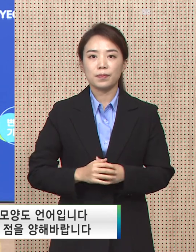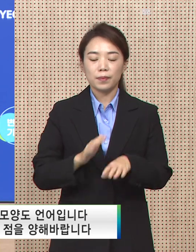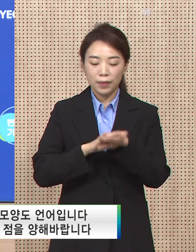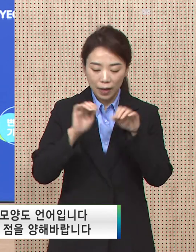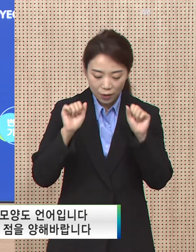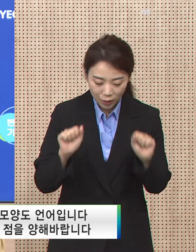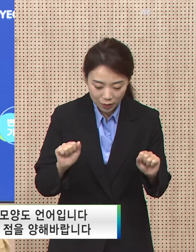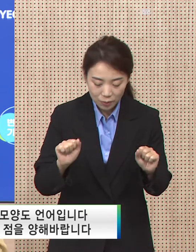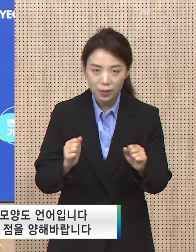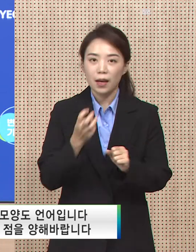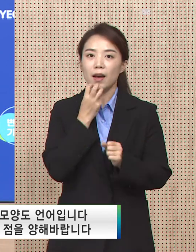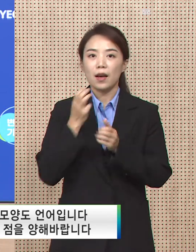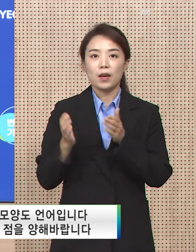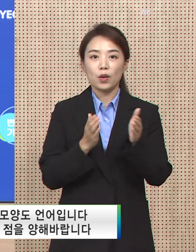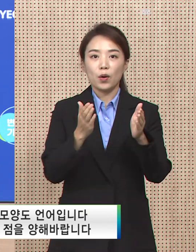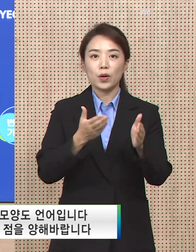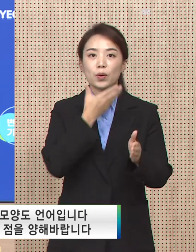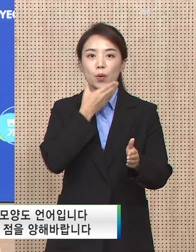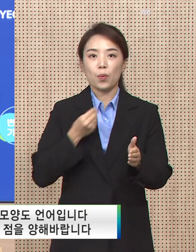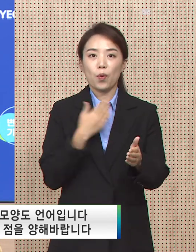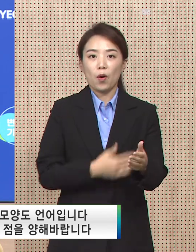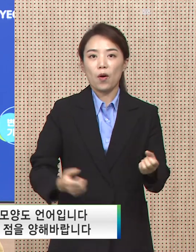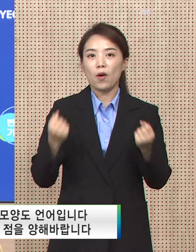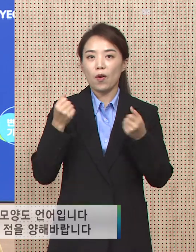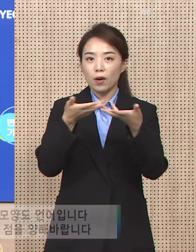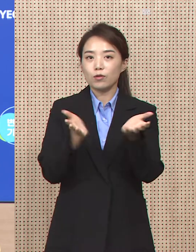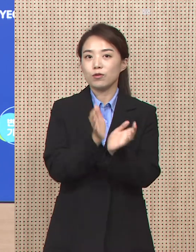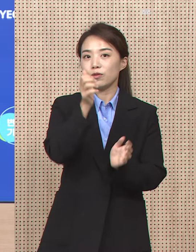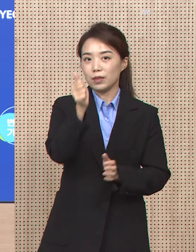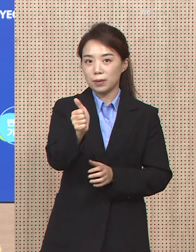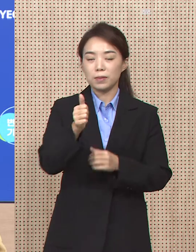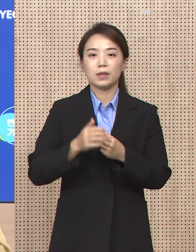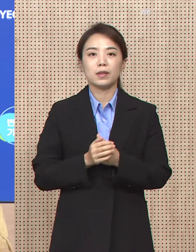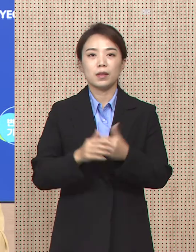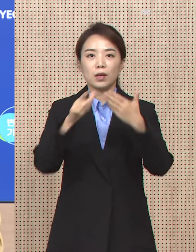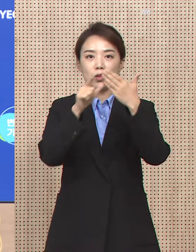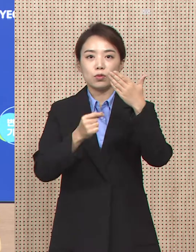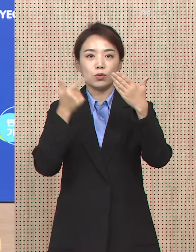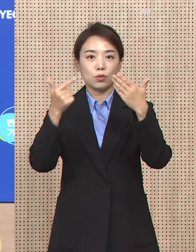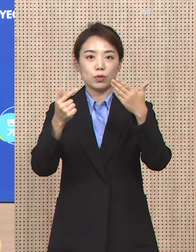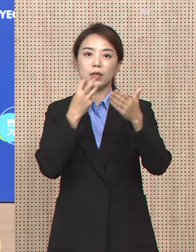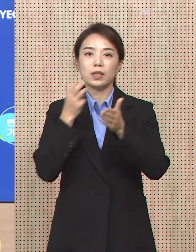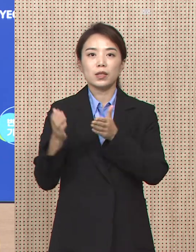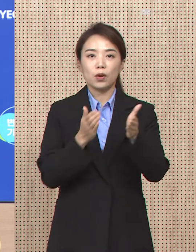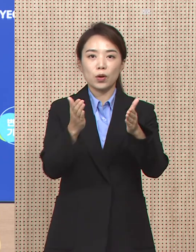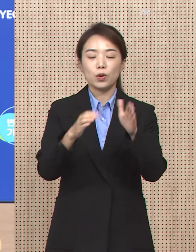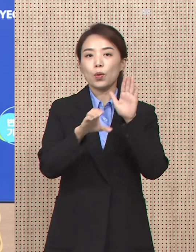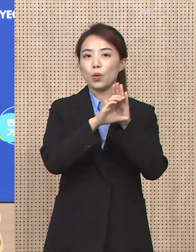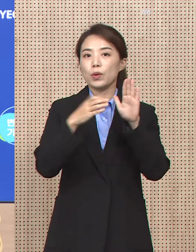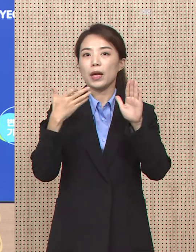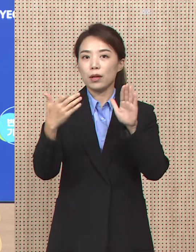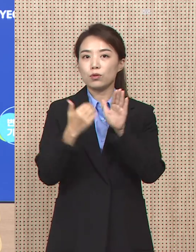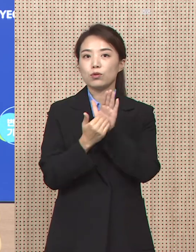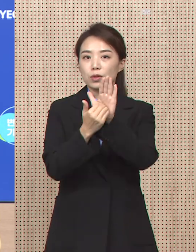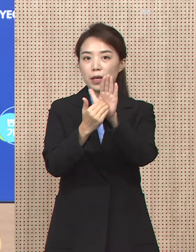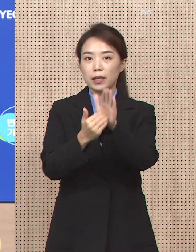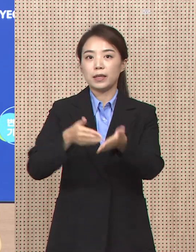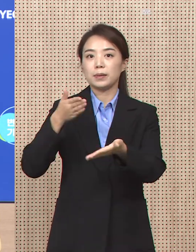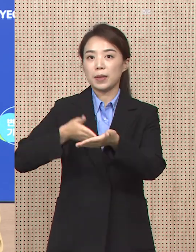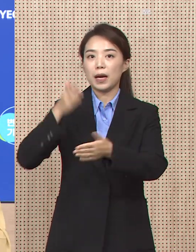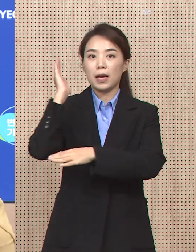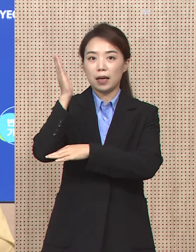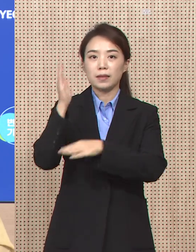안녕하십니까 경기도 보건건강국장 류영철입니다. 9월 6일 경기도 코로나19 대응 기자회견을